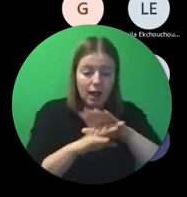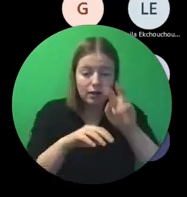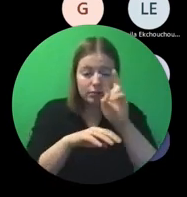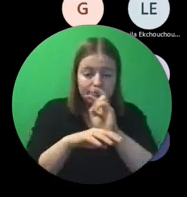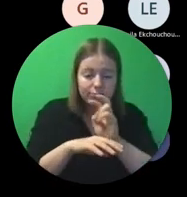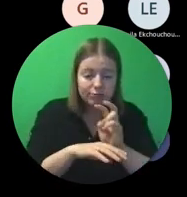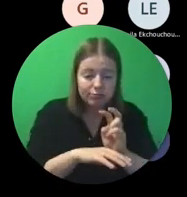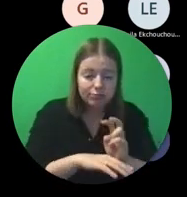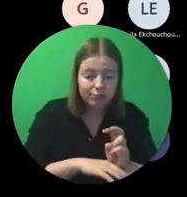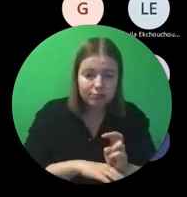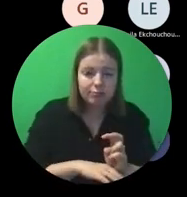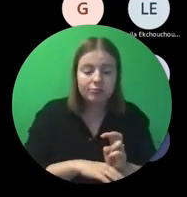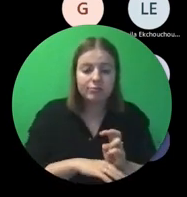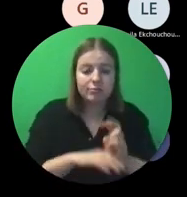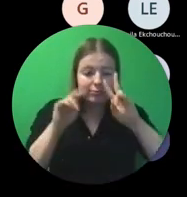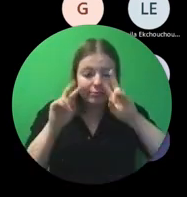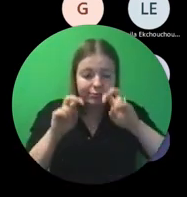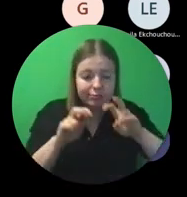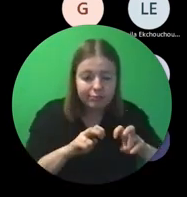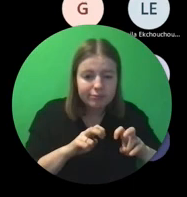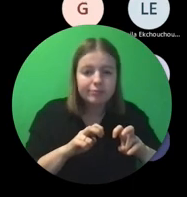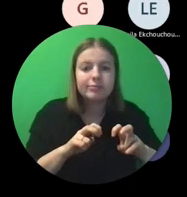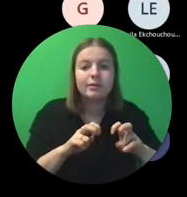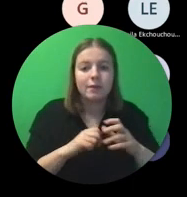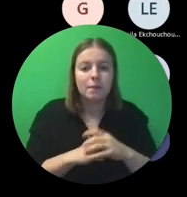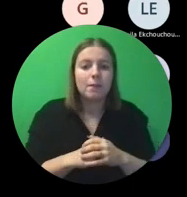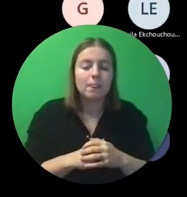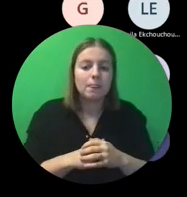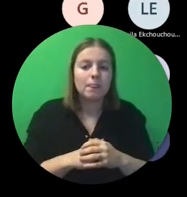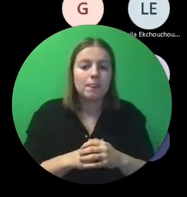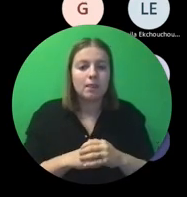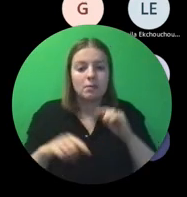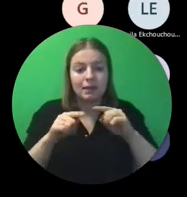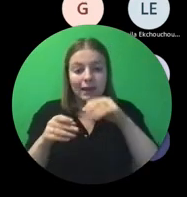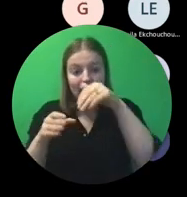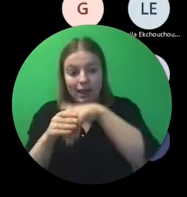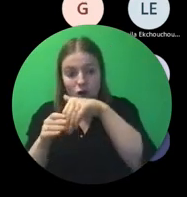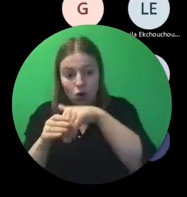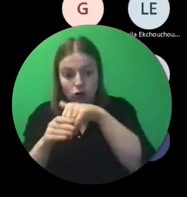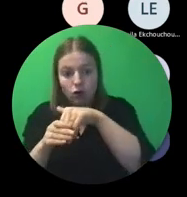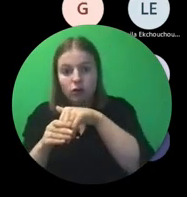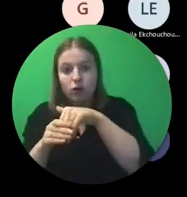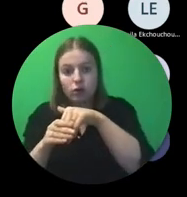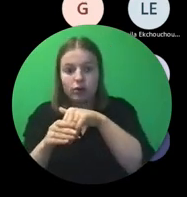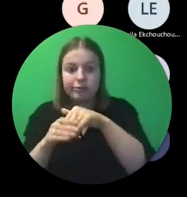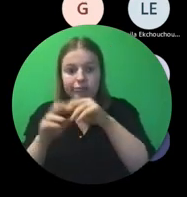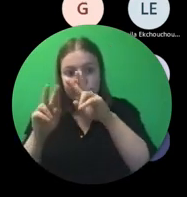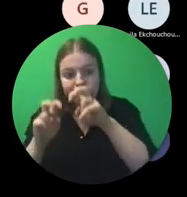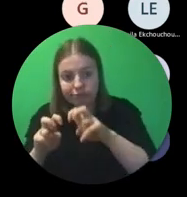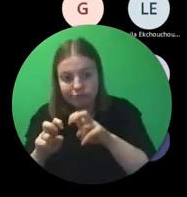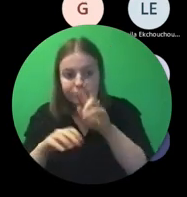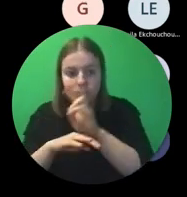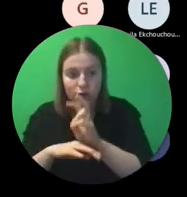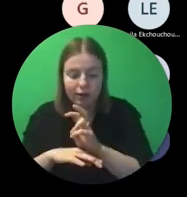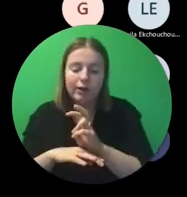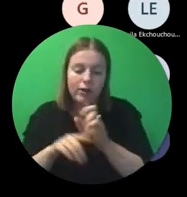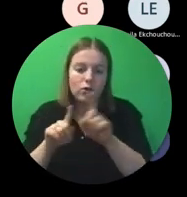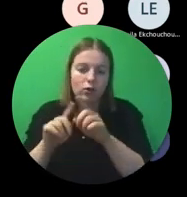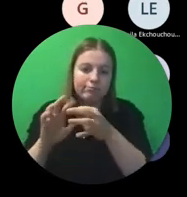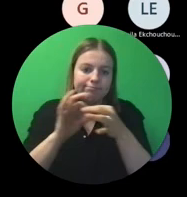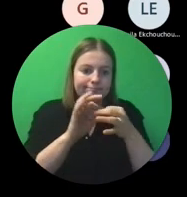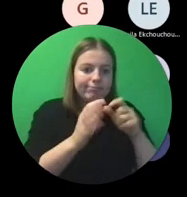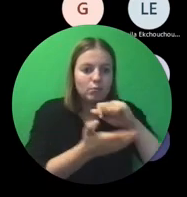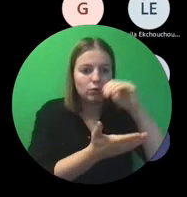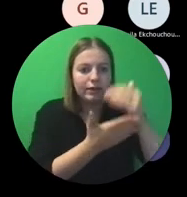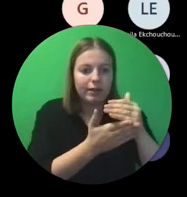Hier hangt dat dan wel echt heel erg nauw samen. Dus de inhoudelijke controle is meteen ook de budgetaire controle, want een puur